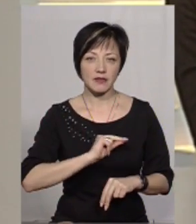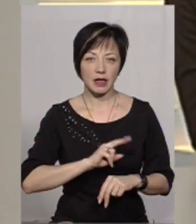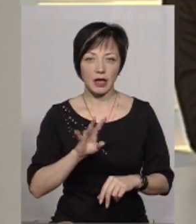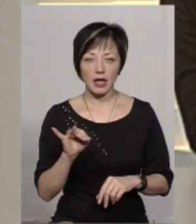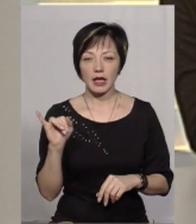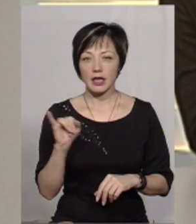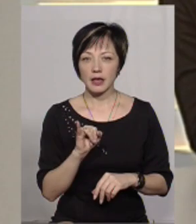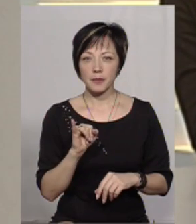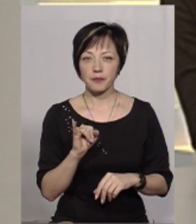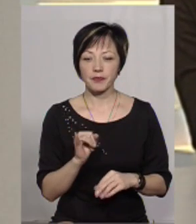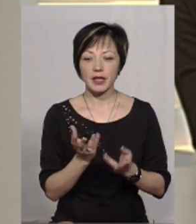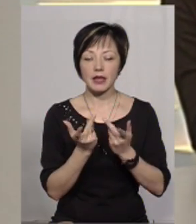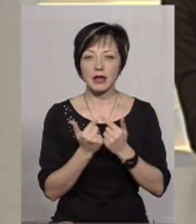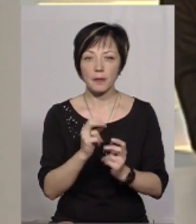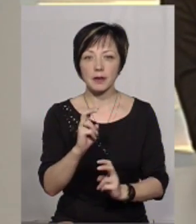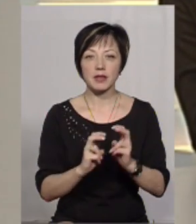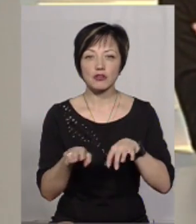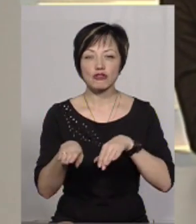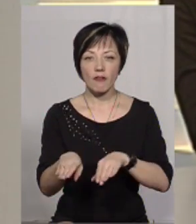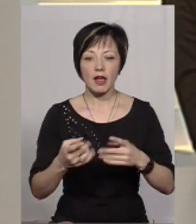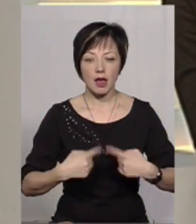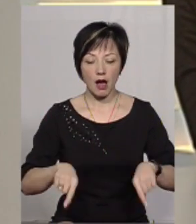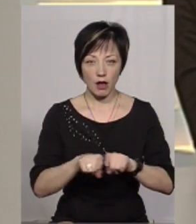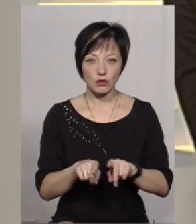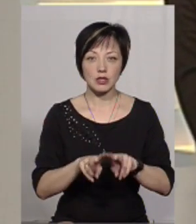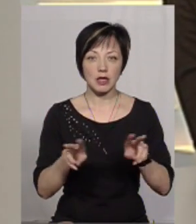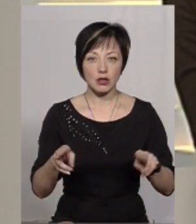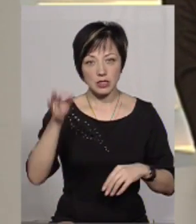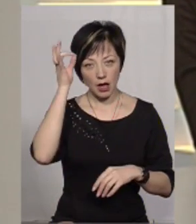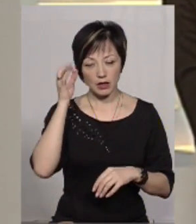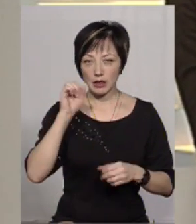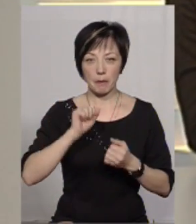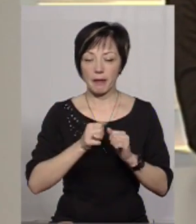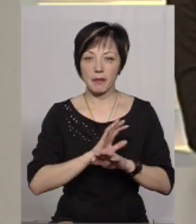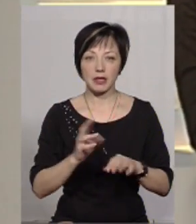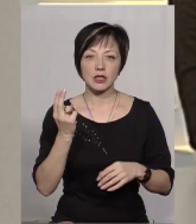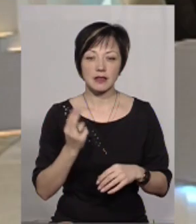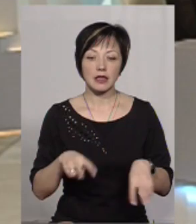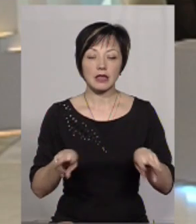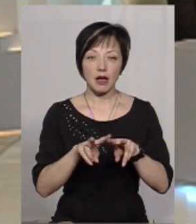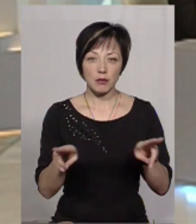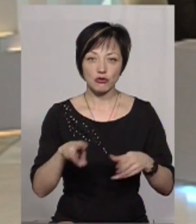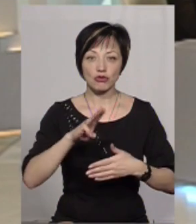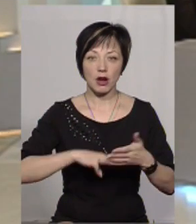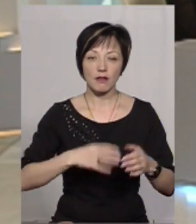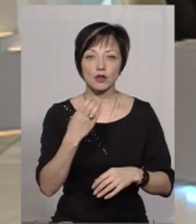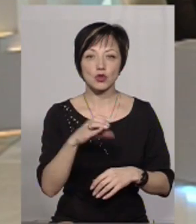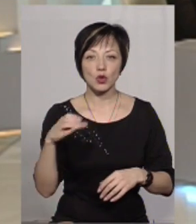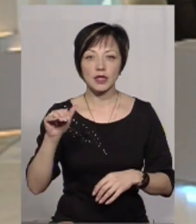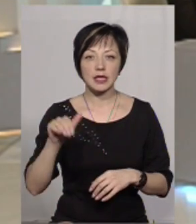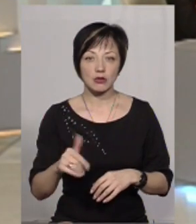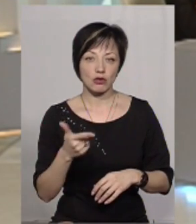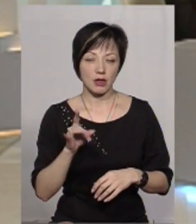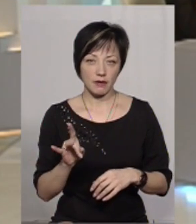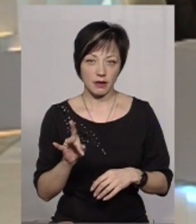працівники. І кілька підприємств в швейній галузі, також ми згадували, зараз не пам'ятаю цифр, але там теж зійшлося про штрафи у сотні тисяч